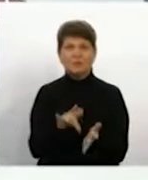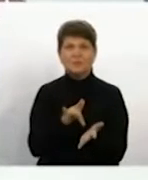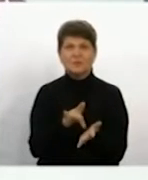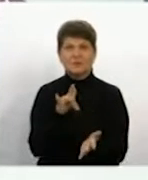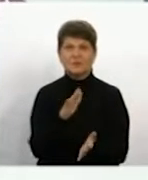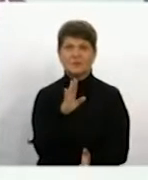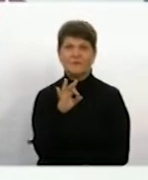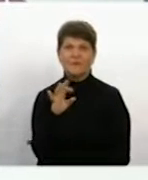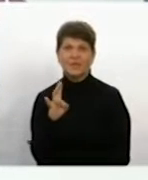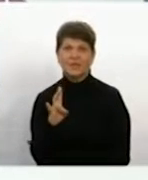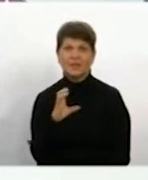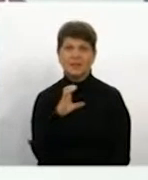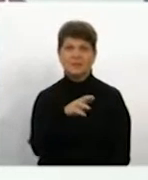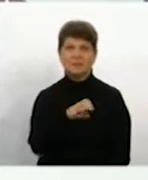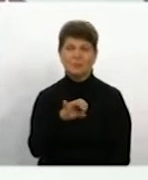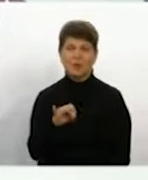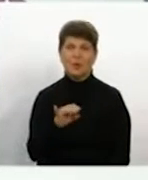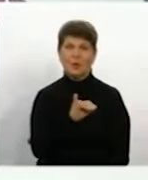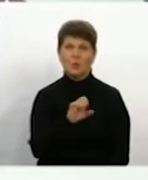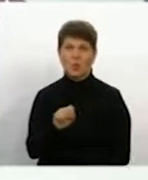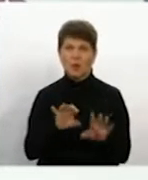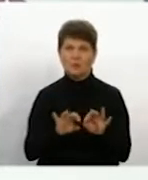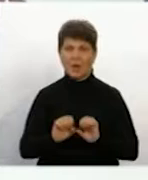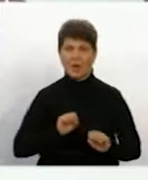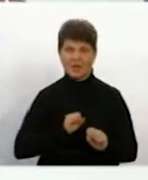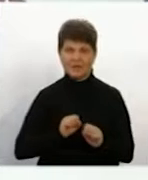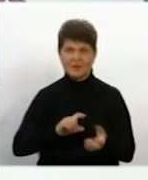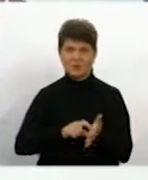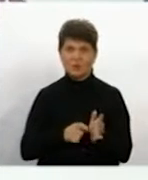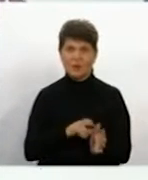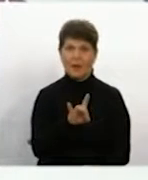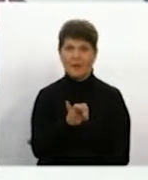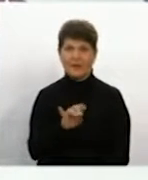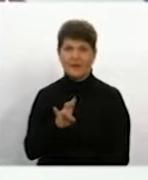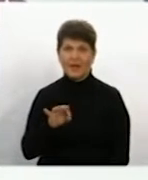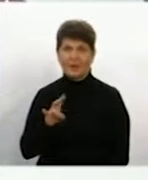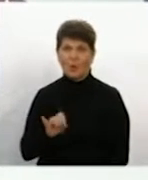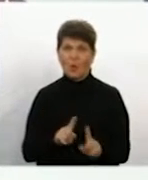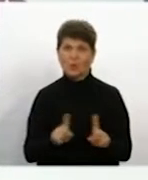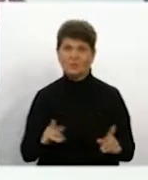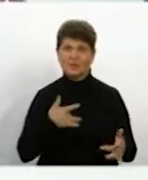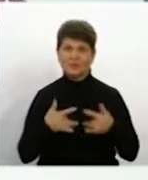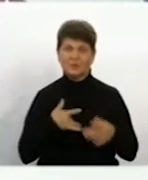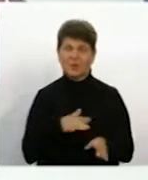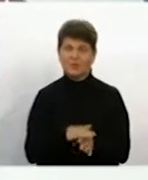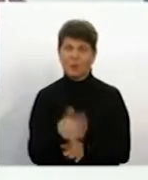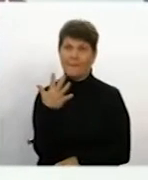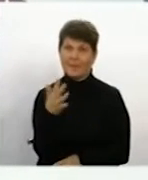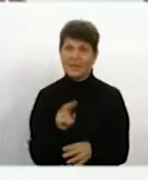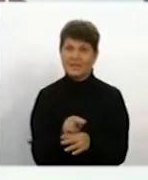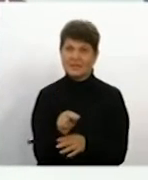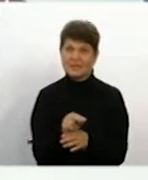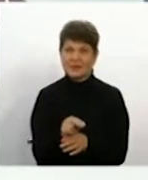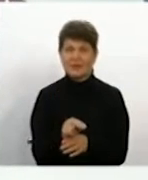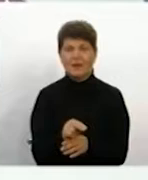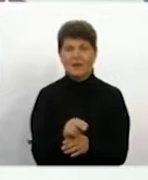«Вінсмарт». Про це Суспільному розповіла керівниця студії Марина Ревенко. В особливому театрі вже відбулося п'ять занять, де діти